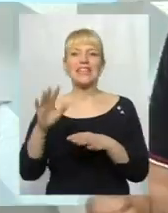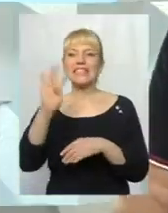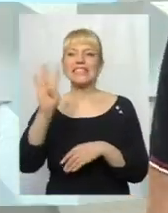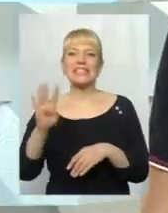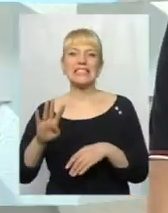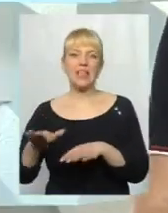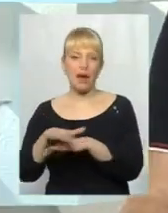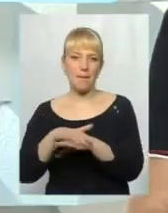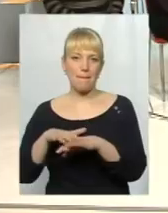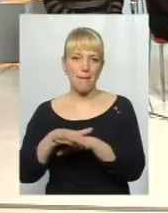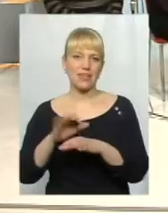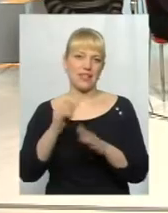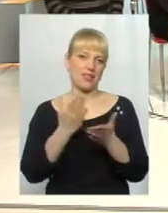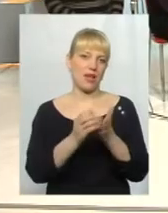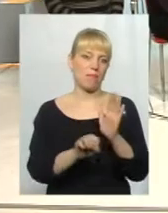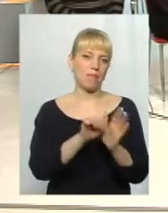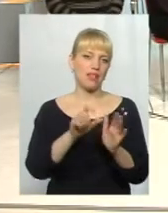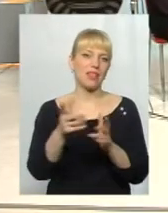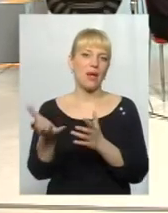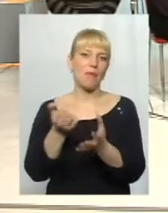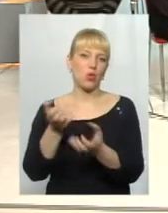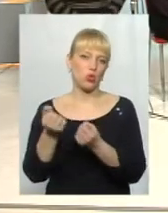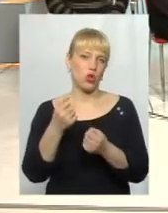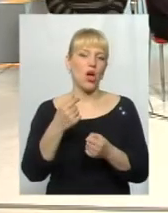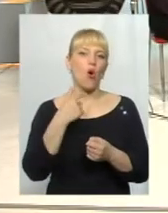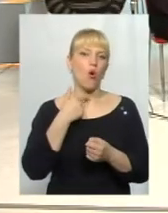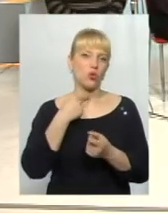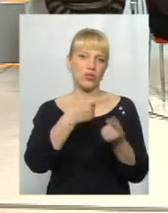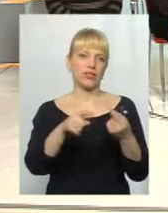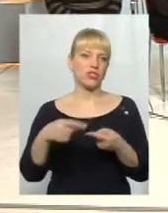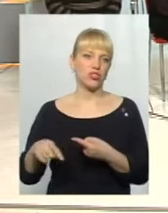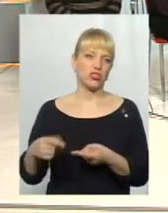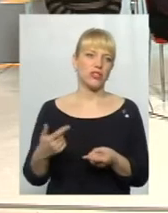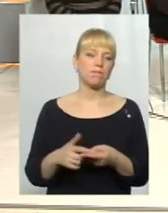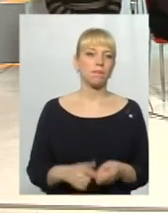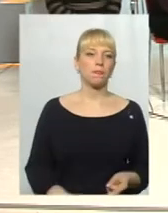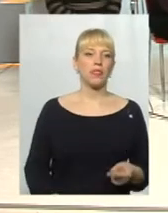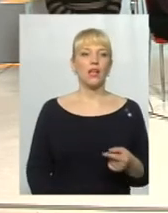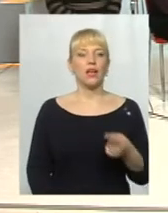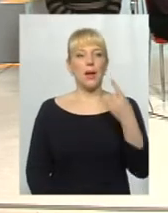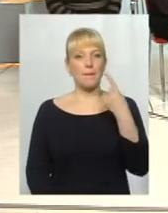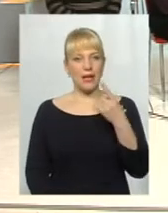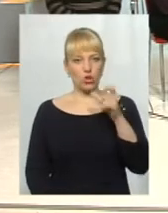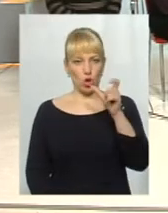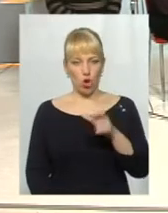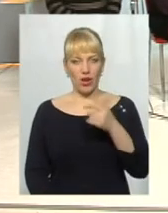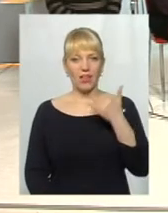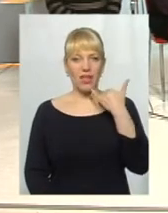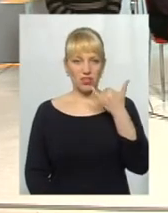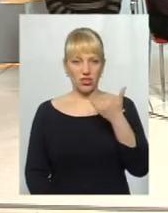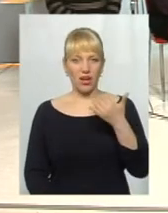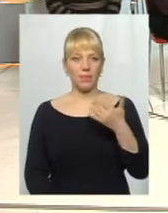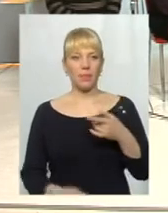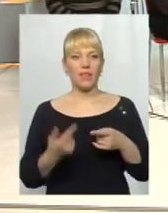голоси, кої їм треба вирішити. Міла, ваше питання, пані Лесю, пане Валентине. Вікторе. До першого глядача, звичайно, якщо ви всі уважно